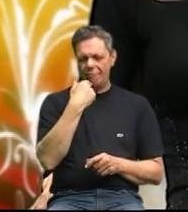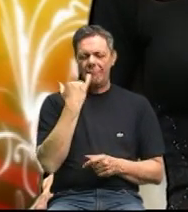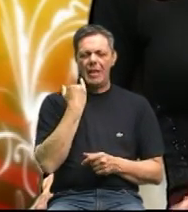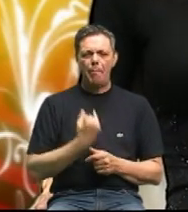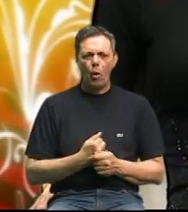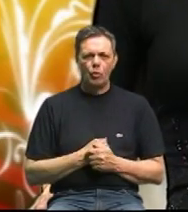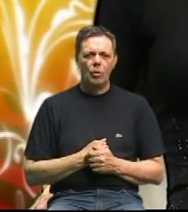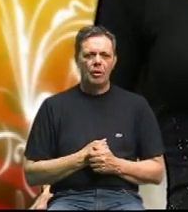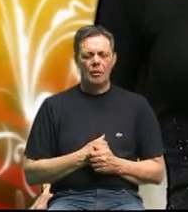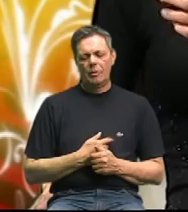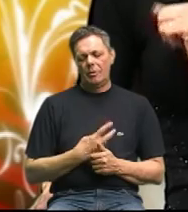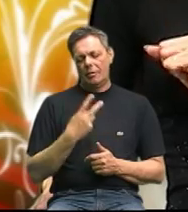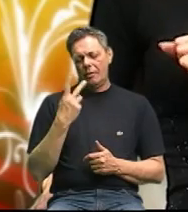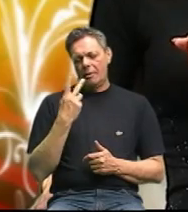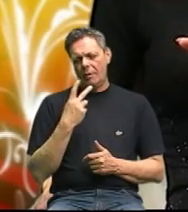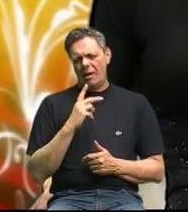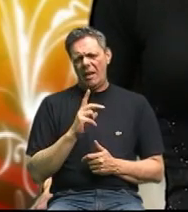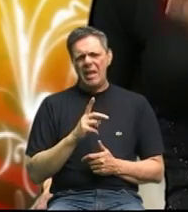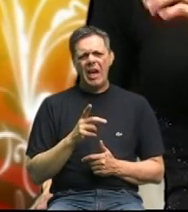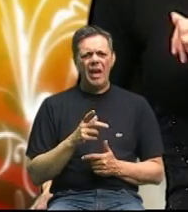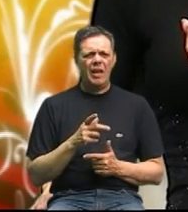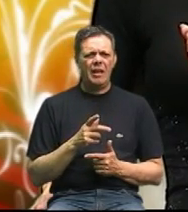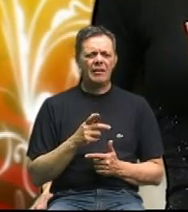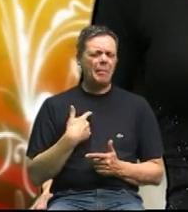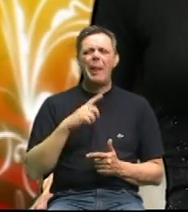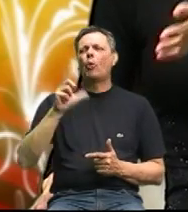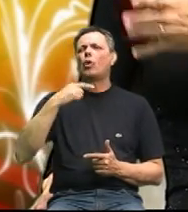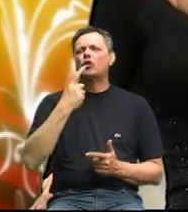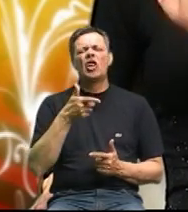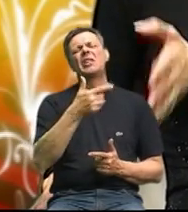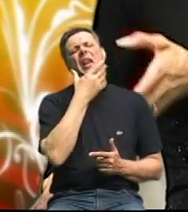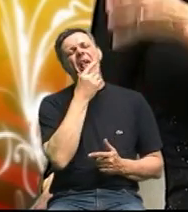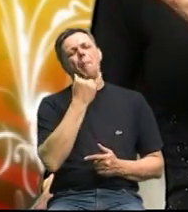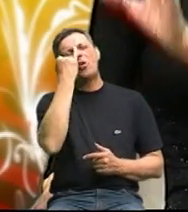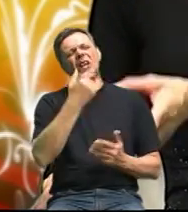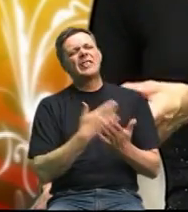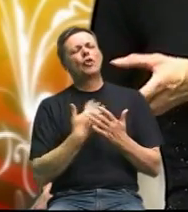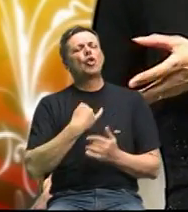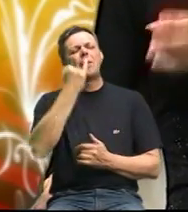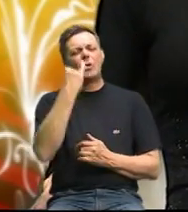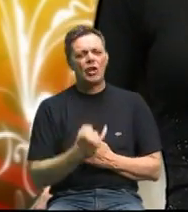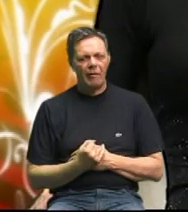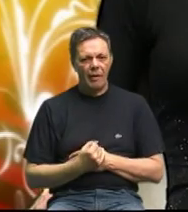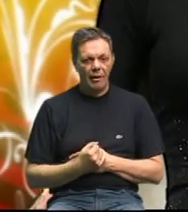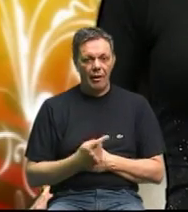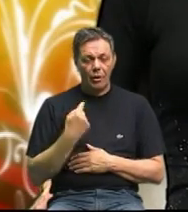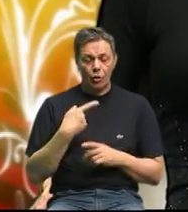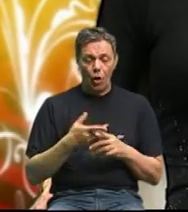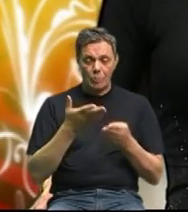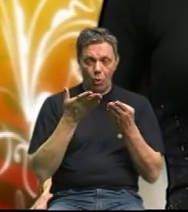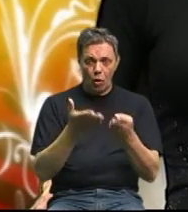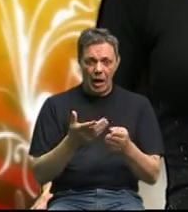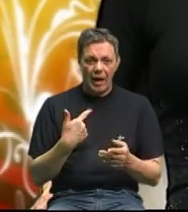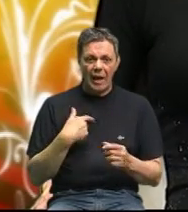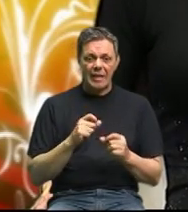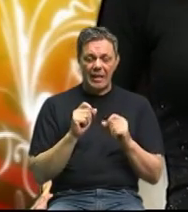nije da drugi meni kaže ti lijepo izgledaš zbog toga što si mršava ali da ali to je zbog toga kada ja